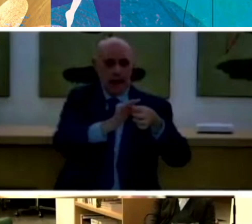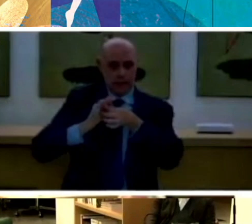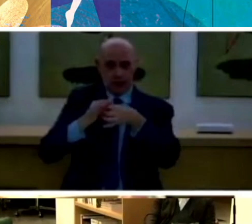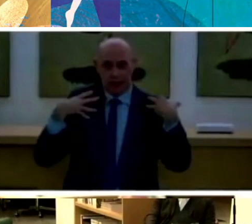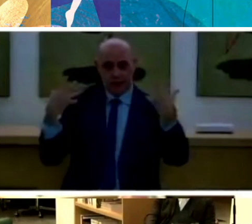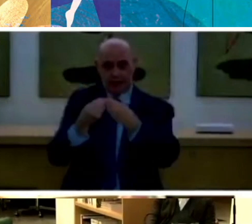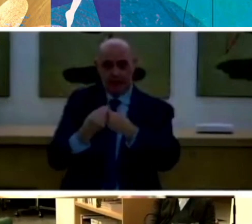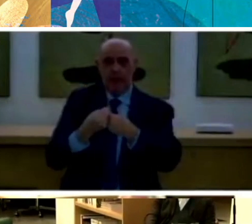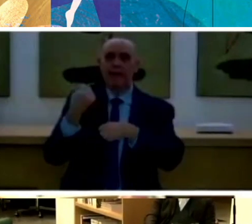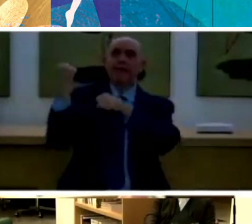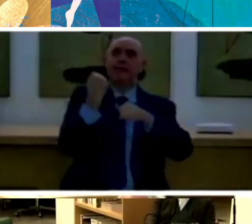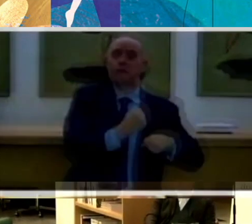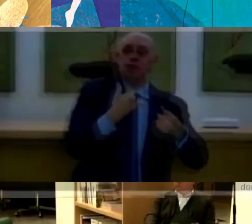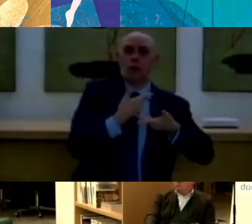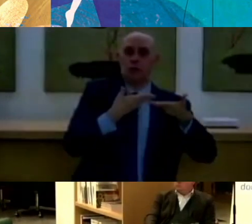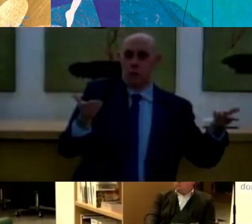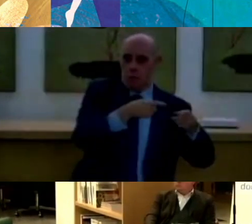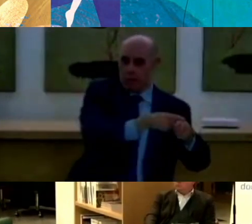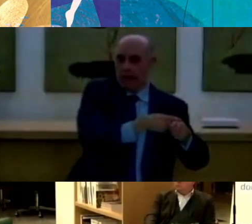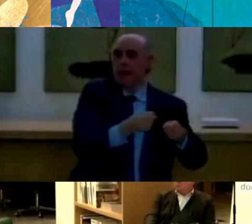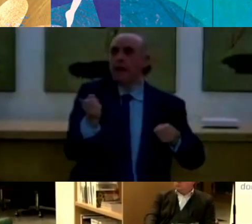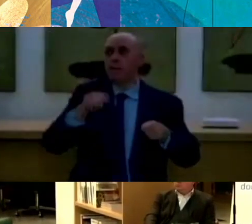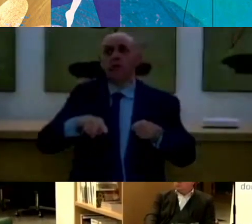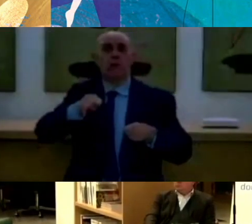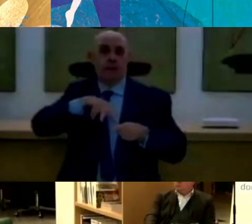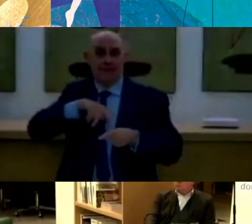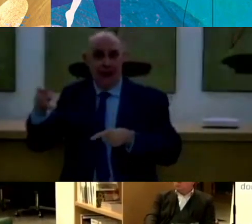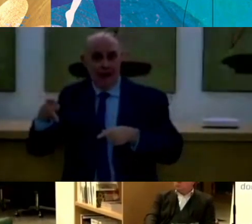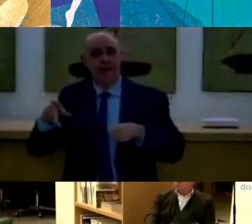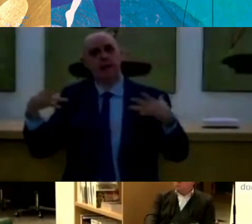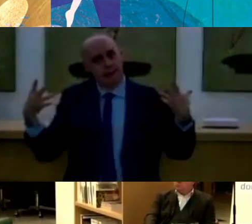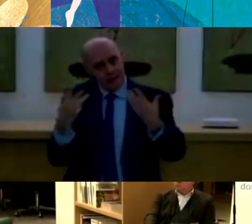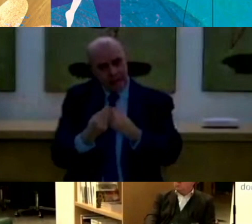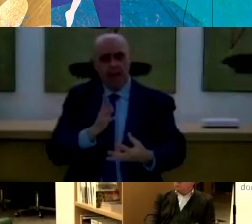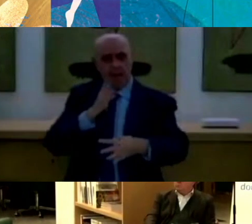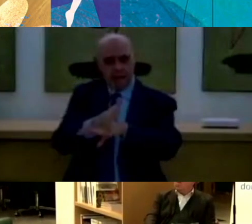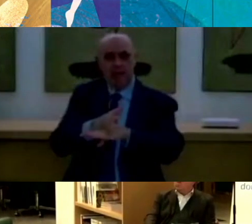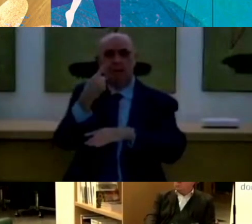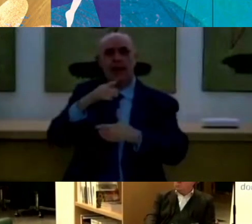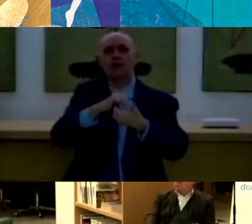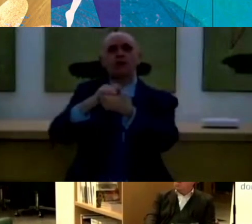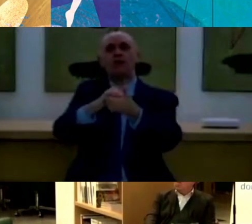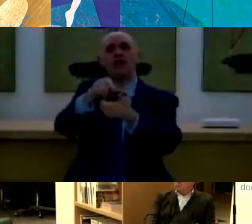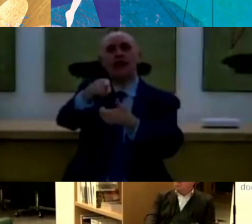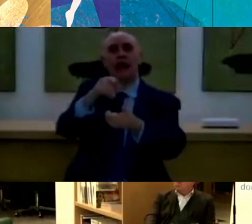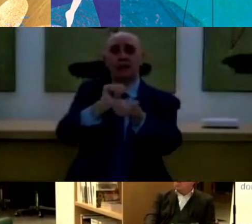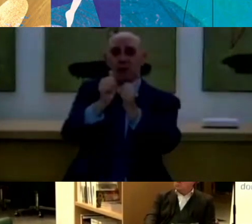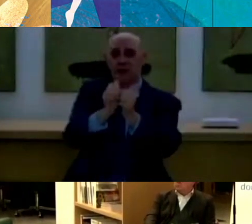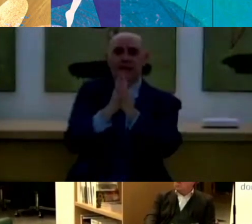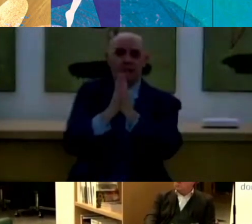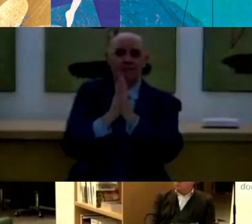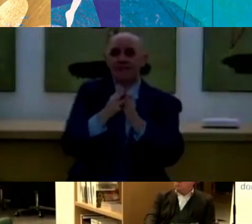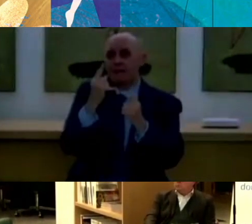istituzioni pubbliche e non solo, anche privati intervengono attraverso le società sportive per dare una risposta alle